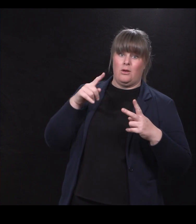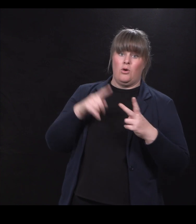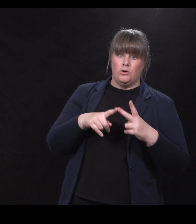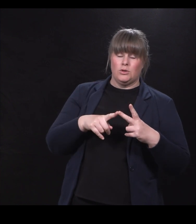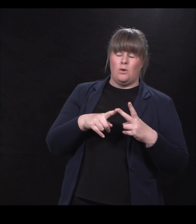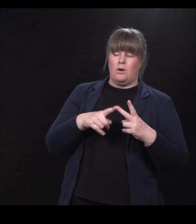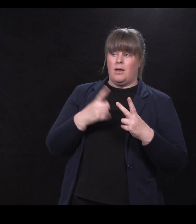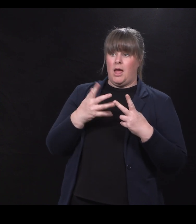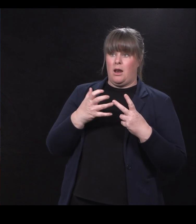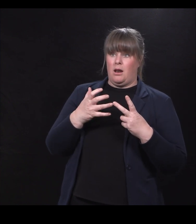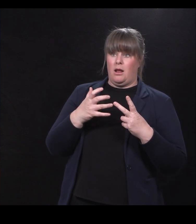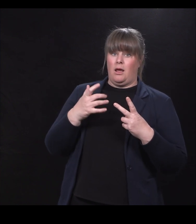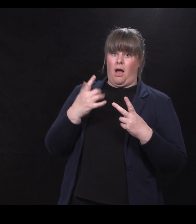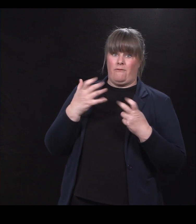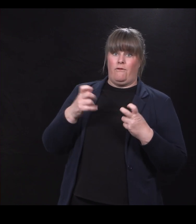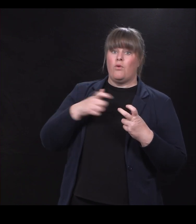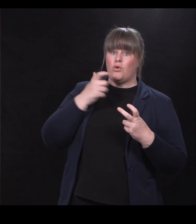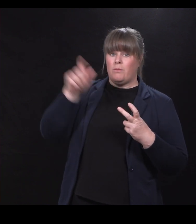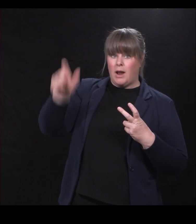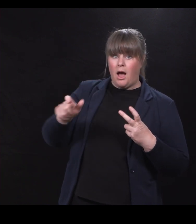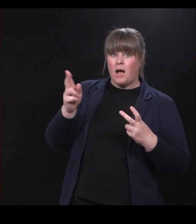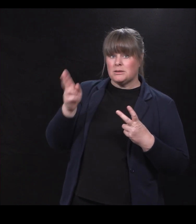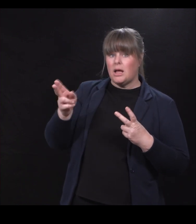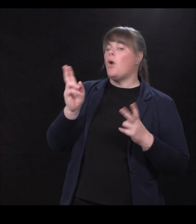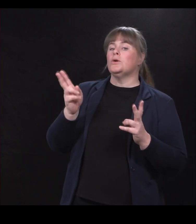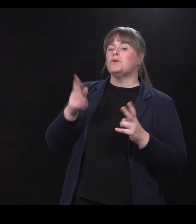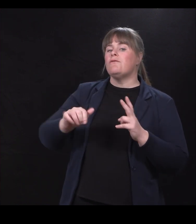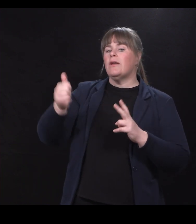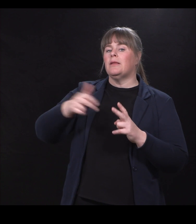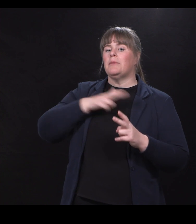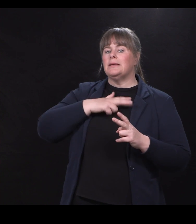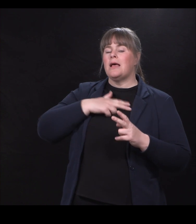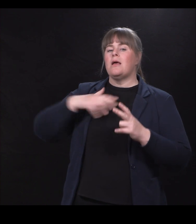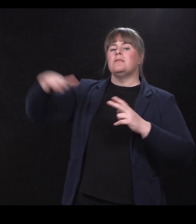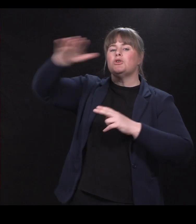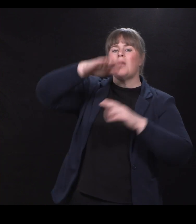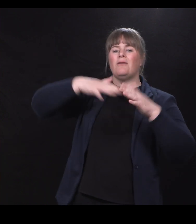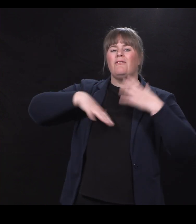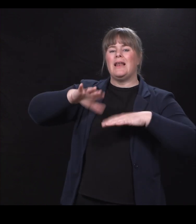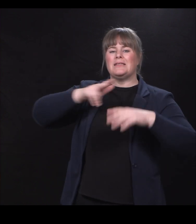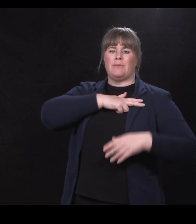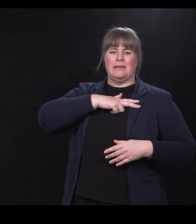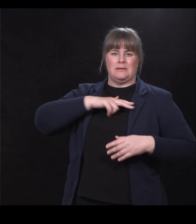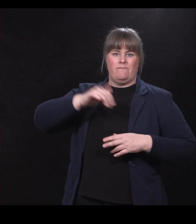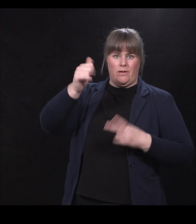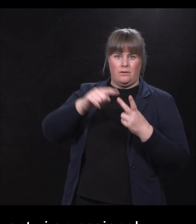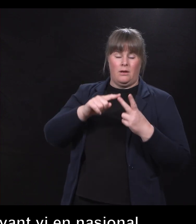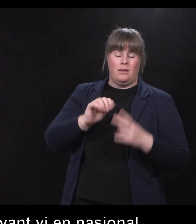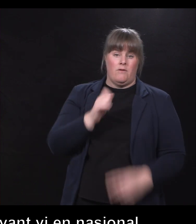ungdommene i LIV-laga, Halstein også en pris, nasjonal frivillighetsprisen. Så vi fikk veldig mye oppmerksomhet i fjor.